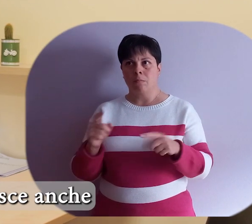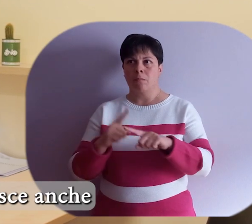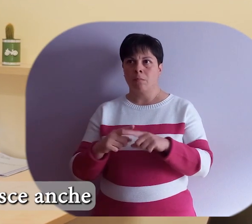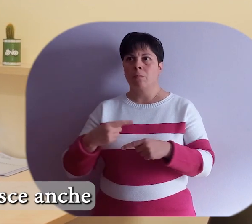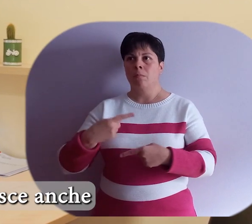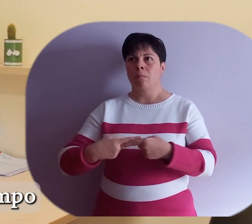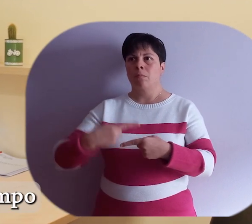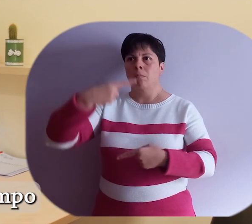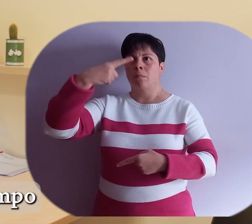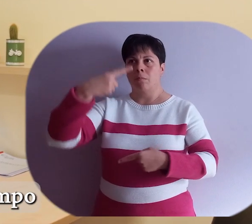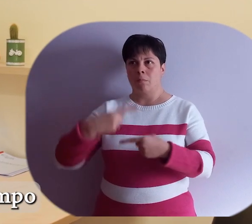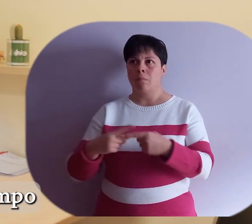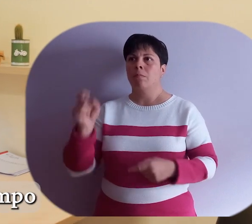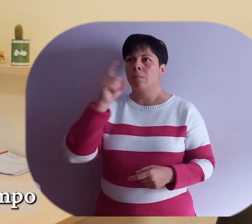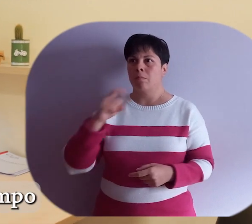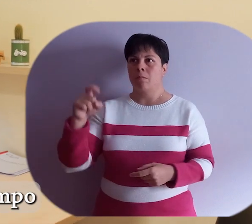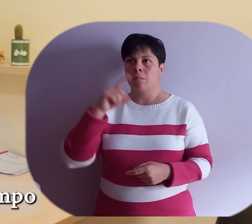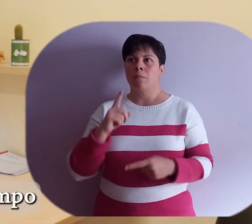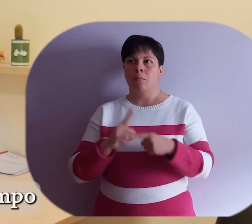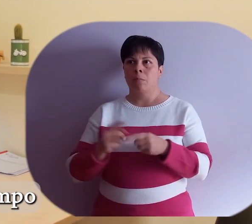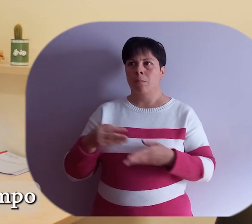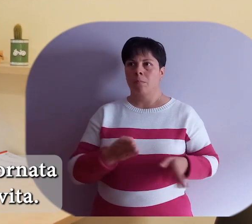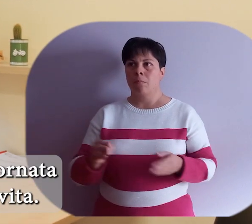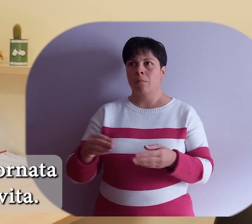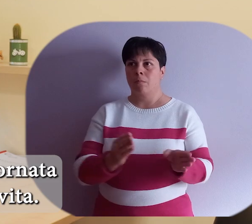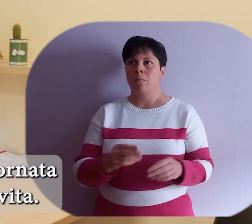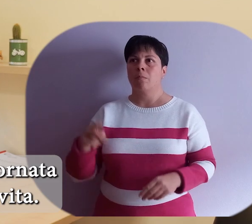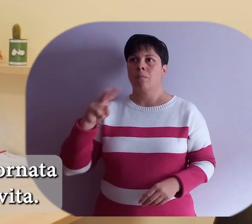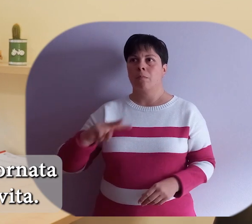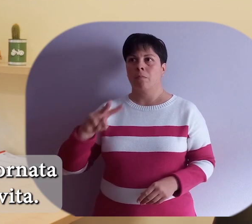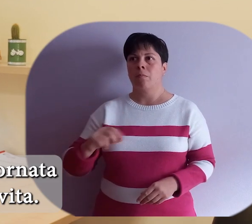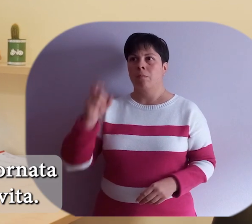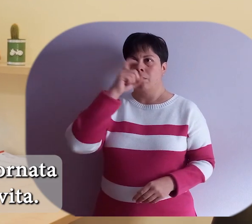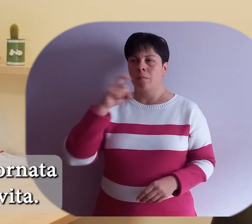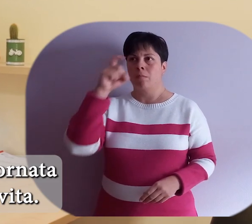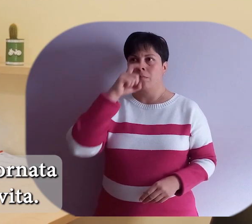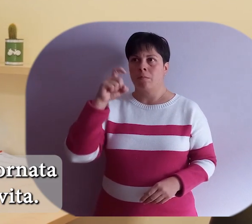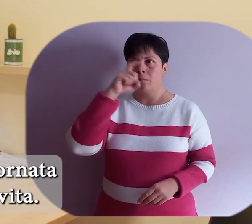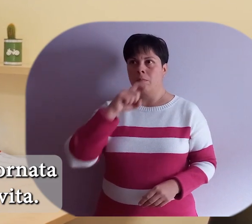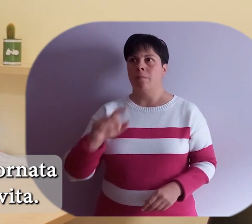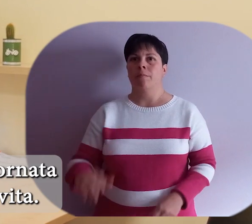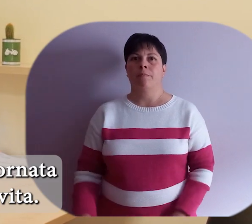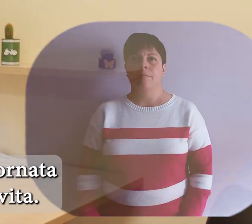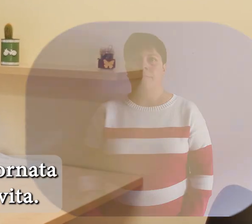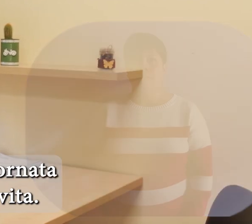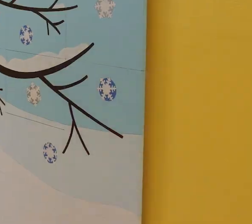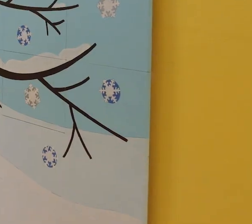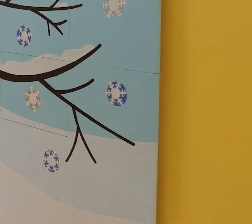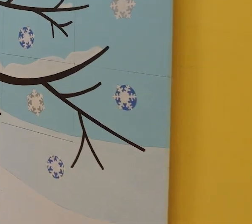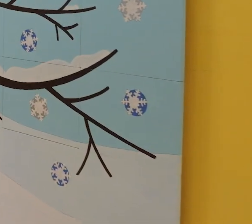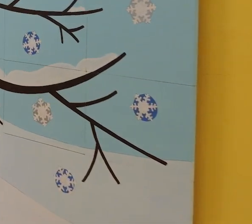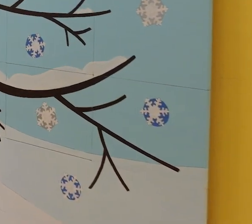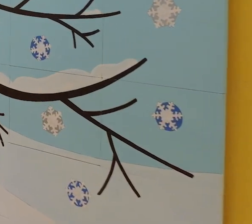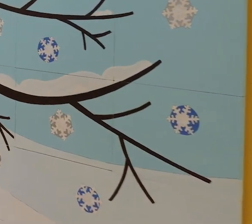favorisce anche la capacità di stare nel tempo e scandire il tempo della giornata e del proprio percorso di vita.